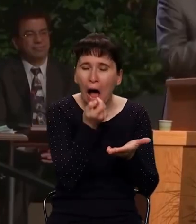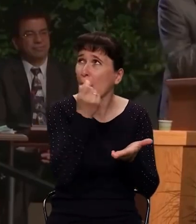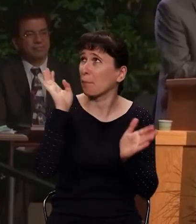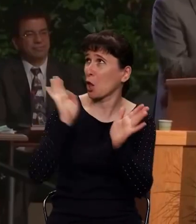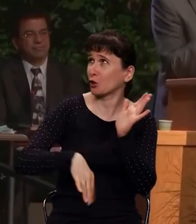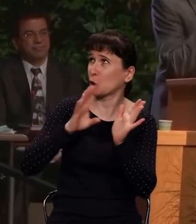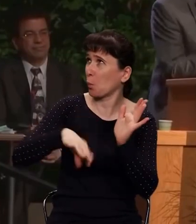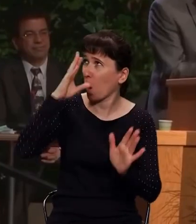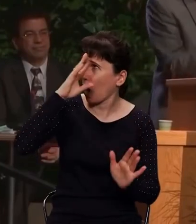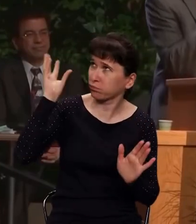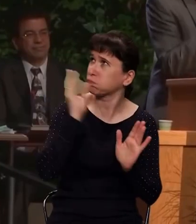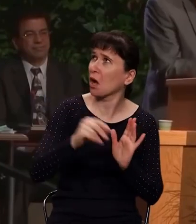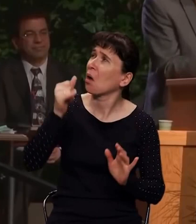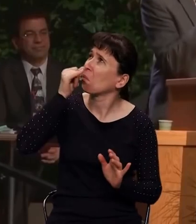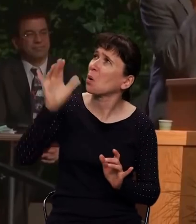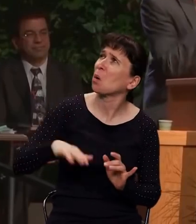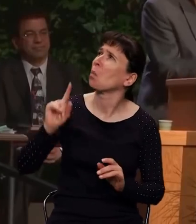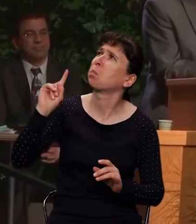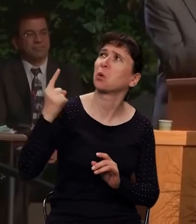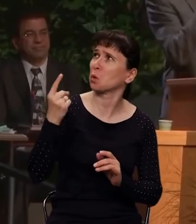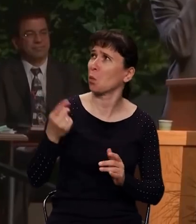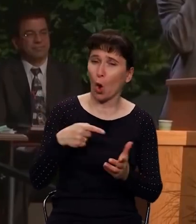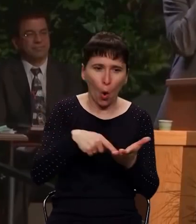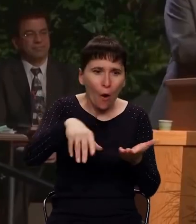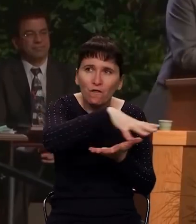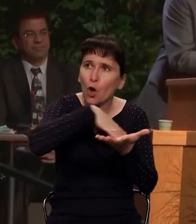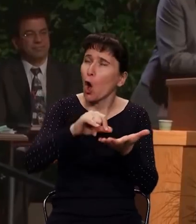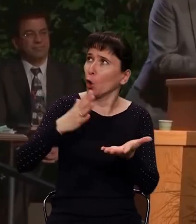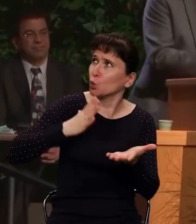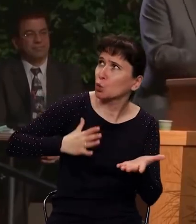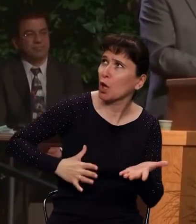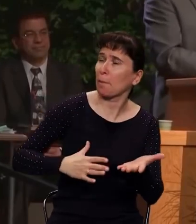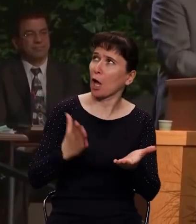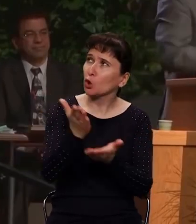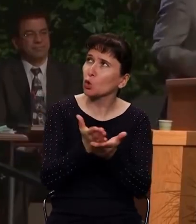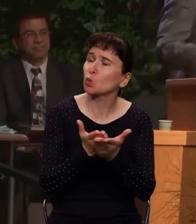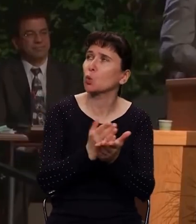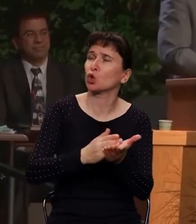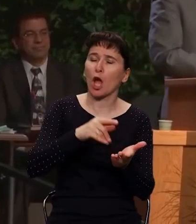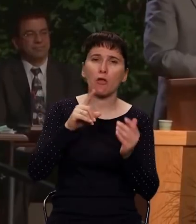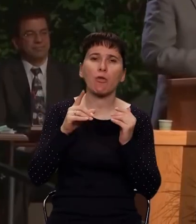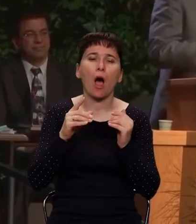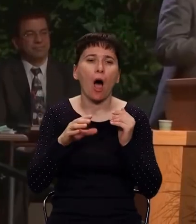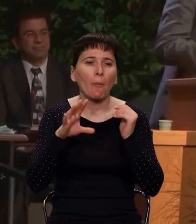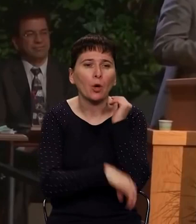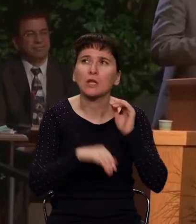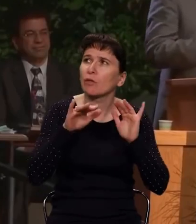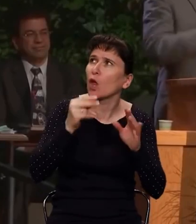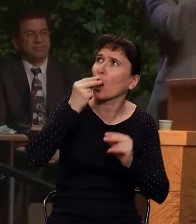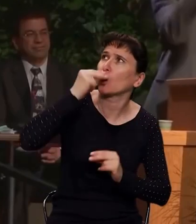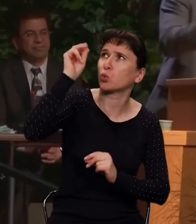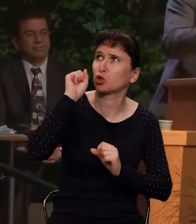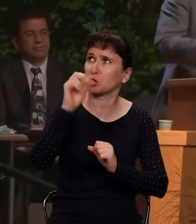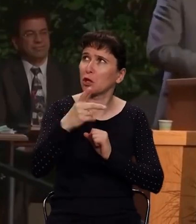На любовь, на служение, на веру, на терпение, на то, что последние дела мои больше первых. Неужели ты